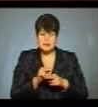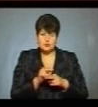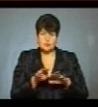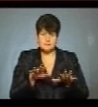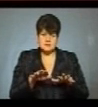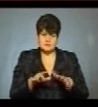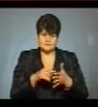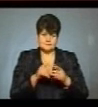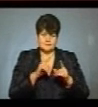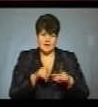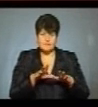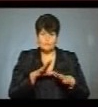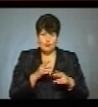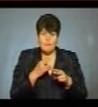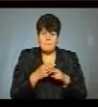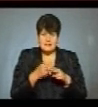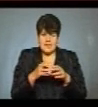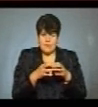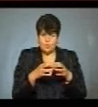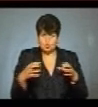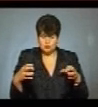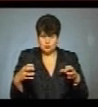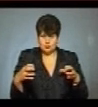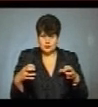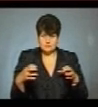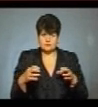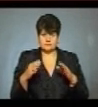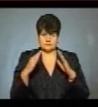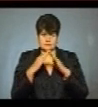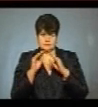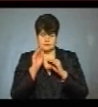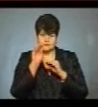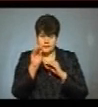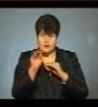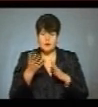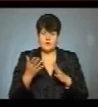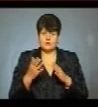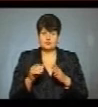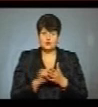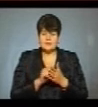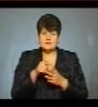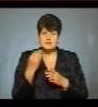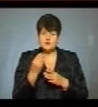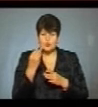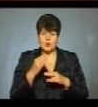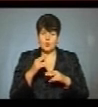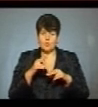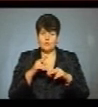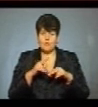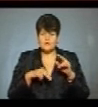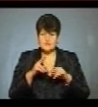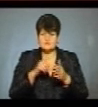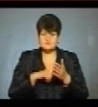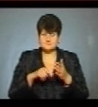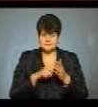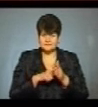ратуші. Він був у металевому тубусі в куполі будівлі. У документі «Історія будівництва міської ратуші», повідомив міський